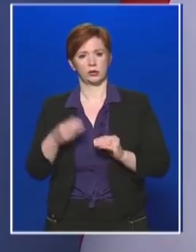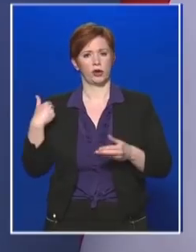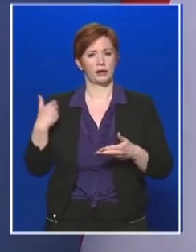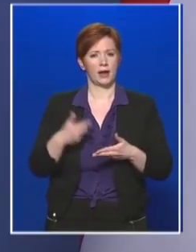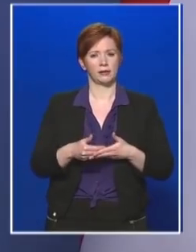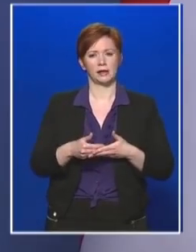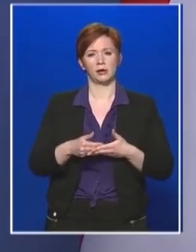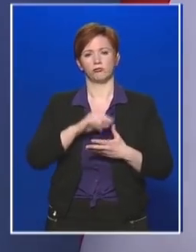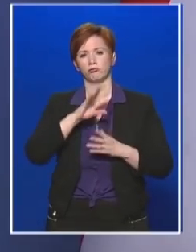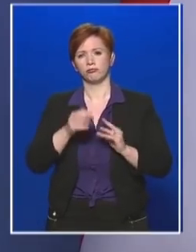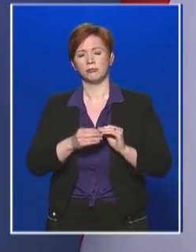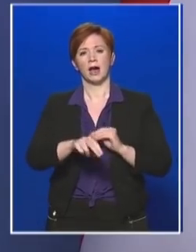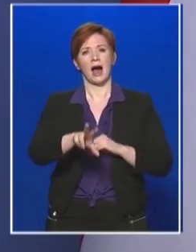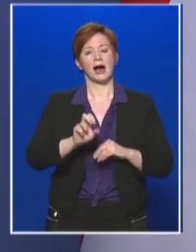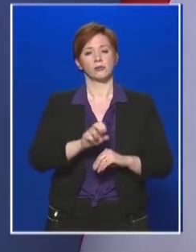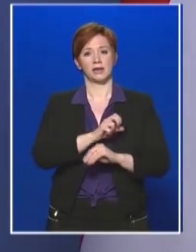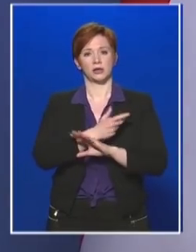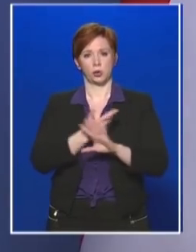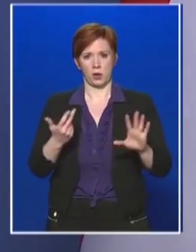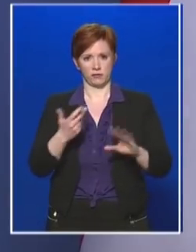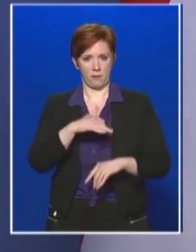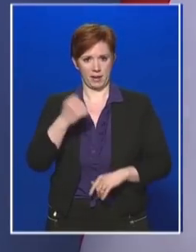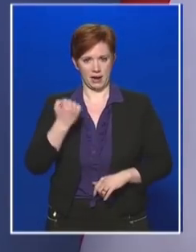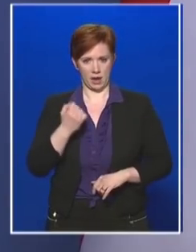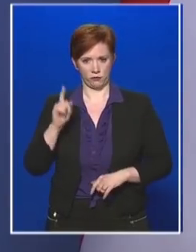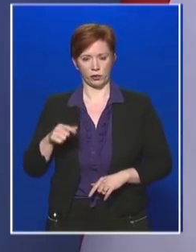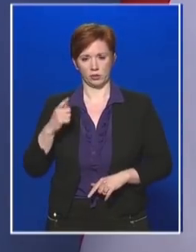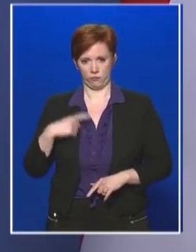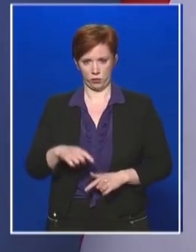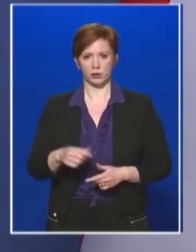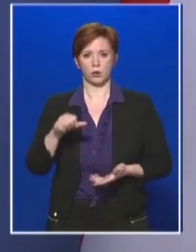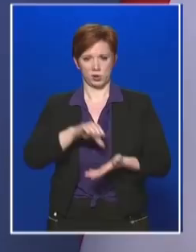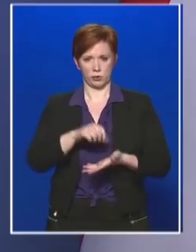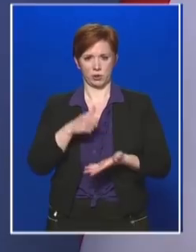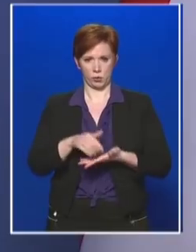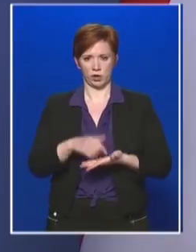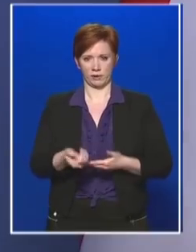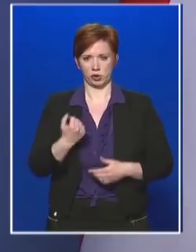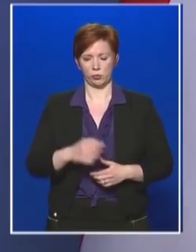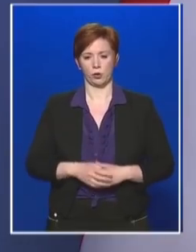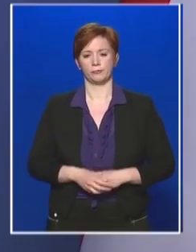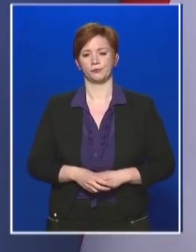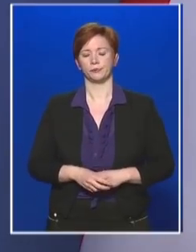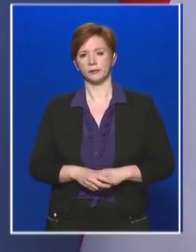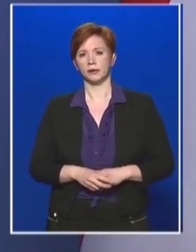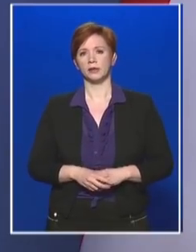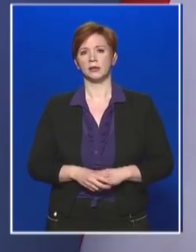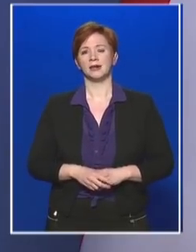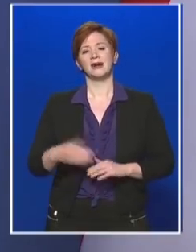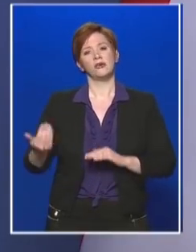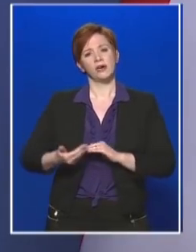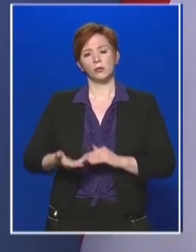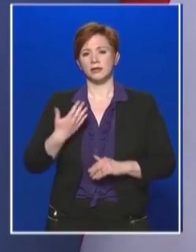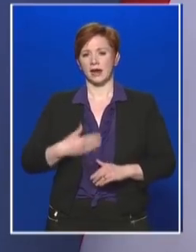380 milliárd forintba kerültek a központi költségvetésnek. Végül még röviden